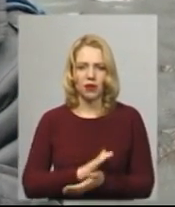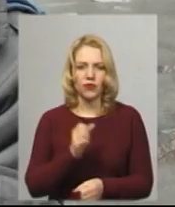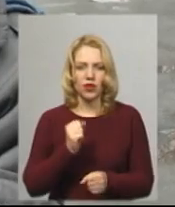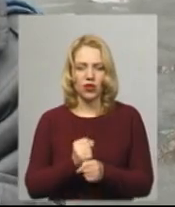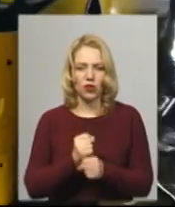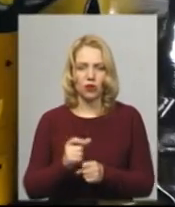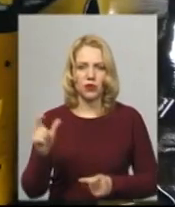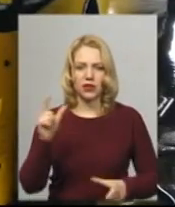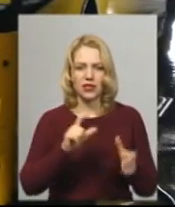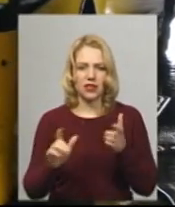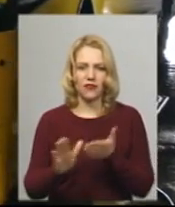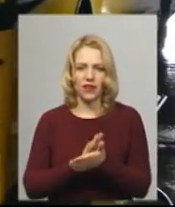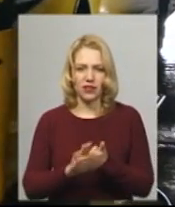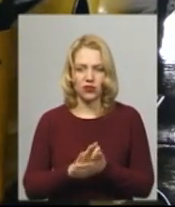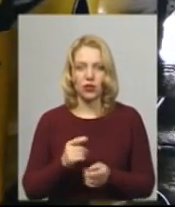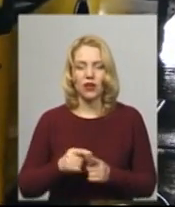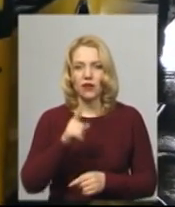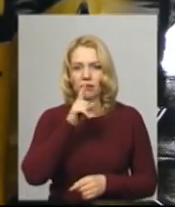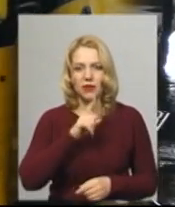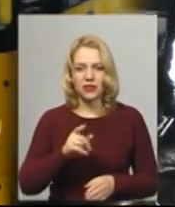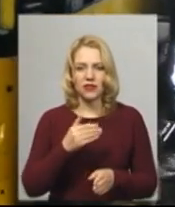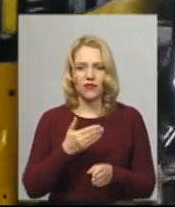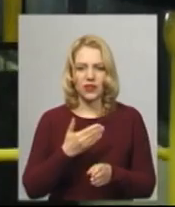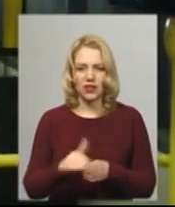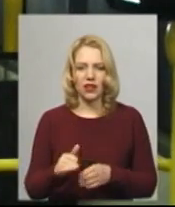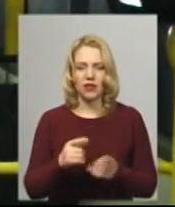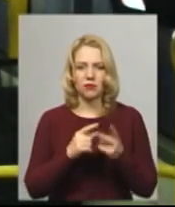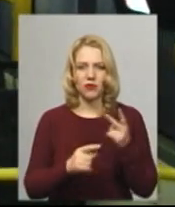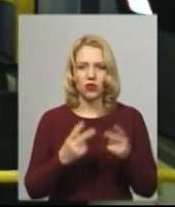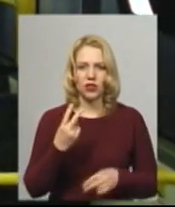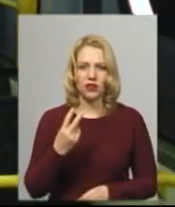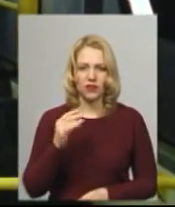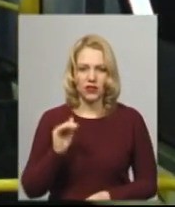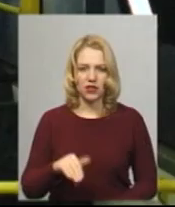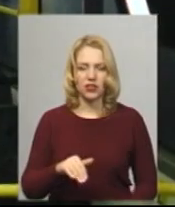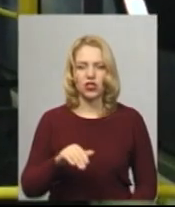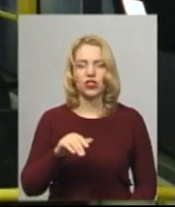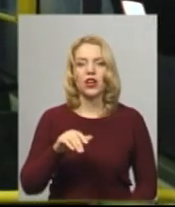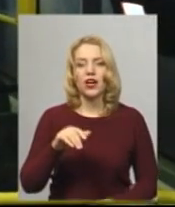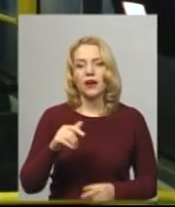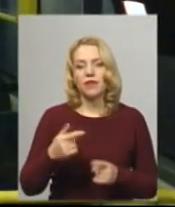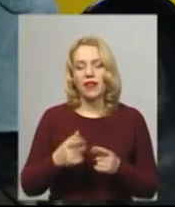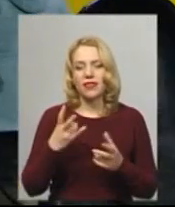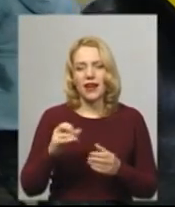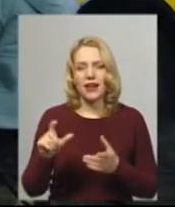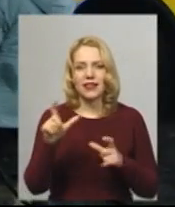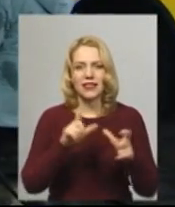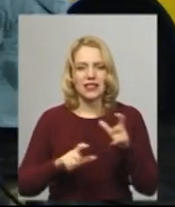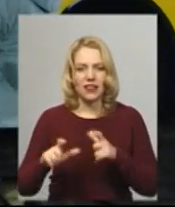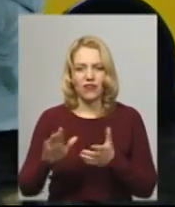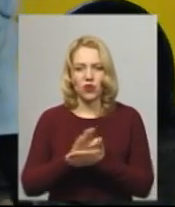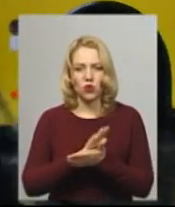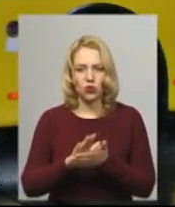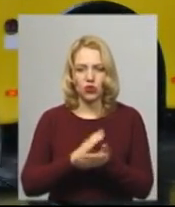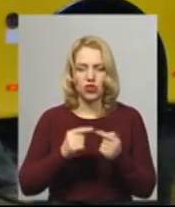дезінфекцію тролейбусу. На місяць виділяють 1,5-2 тисячі на закупівлю дезінфікуючих засобів, каже директор Хмельницького комунального підприємства